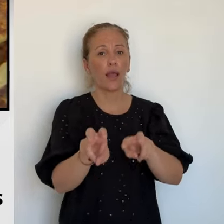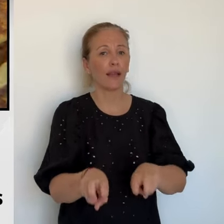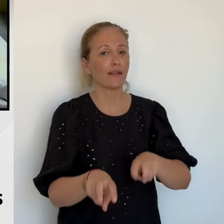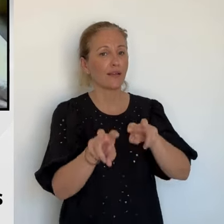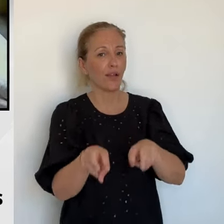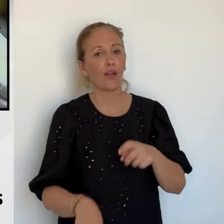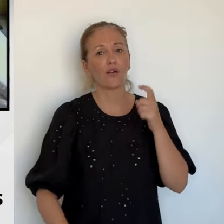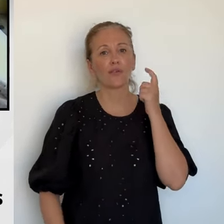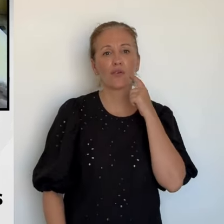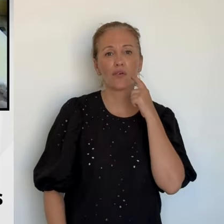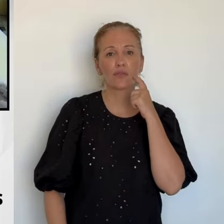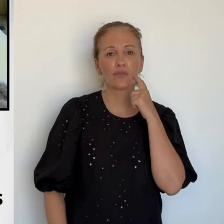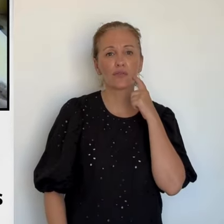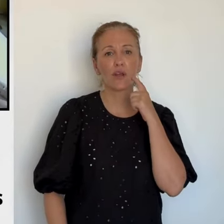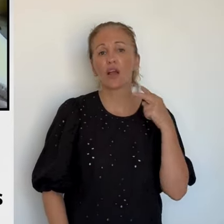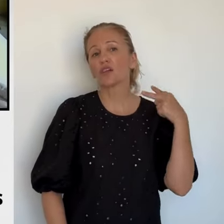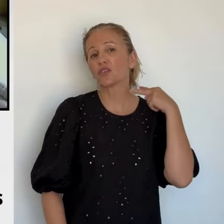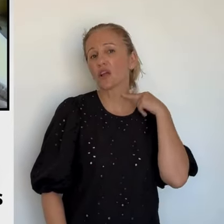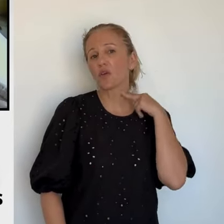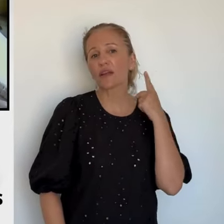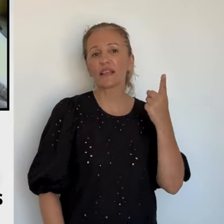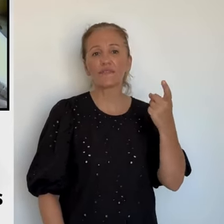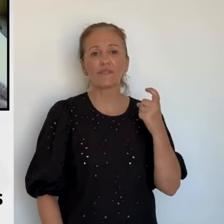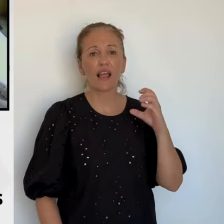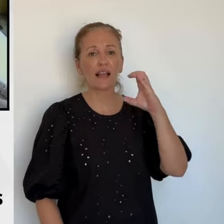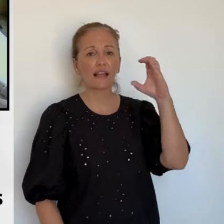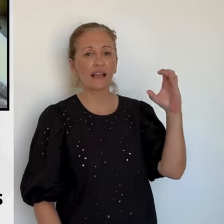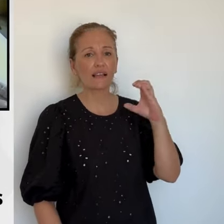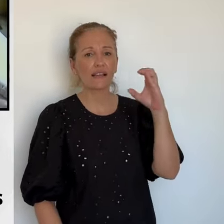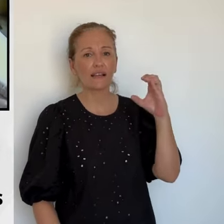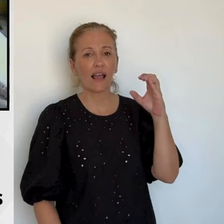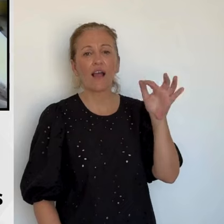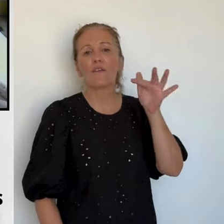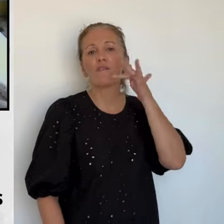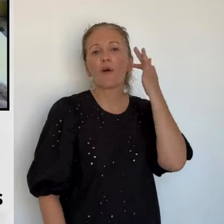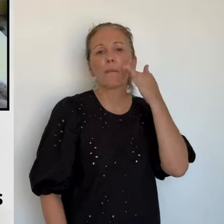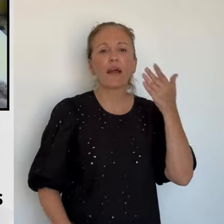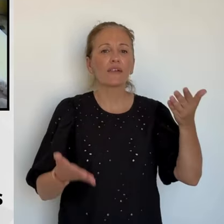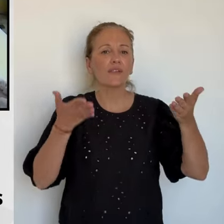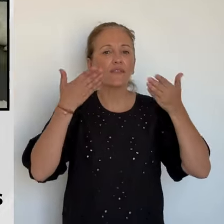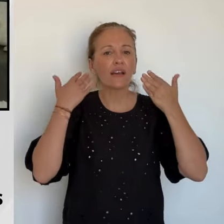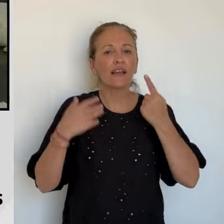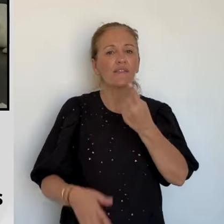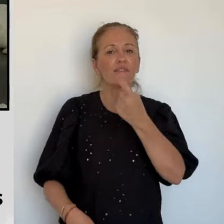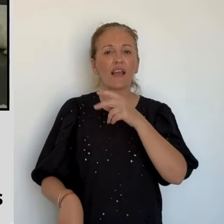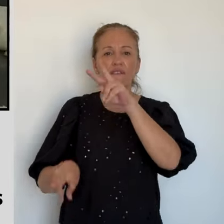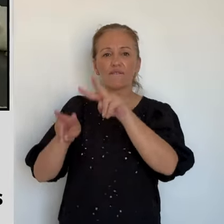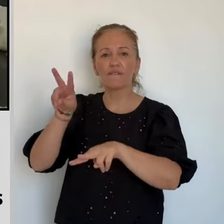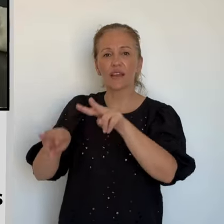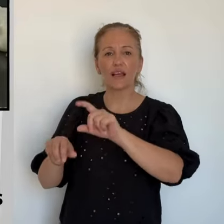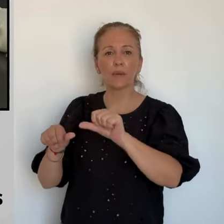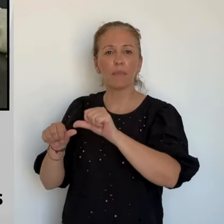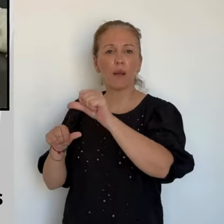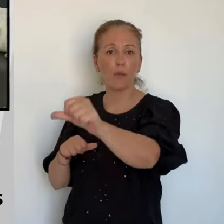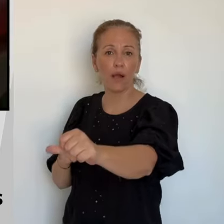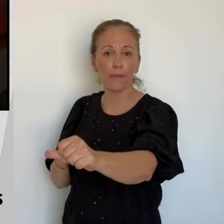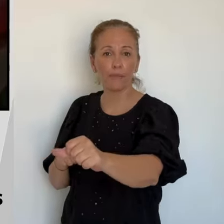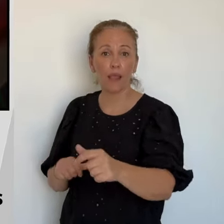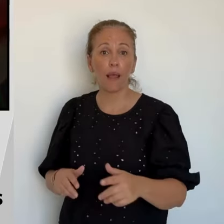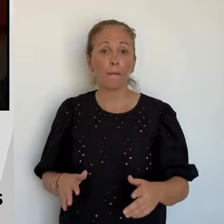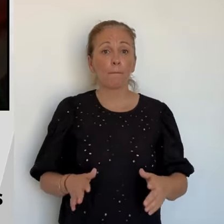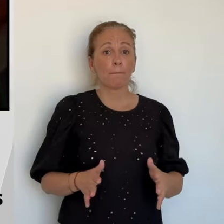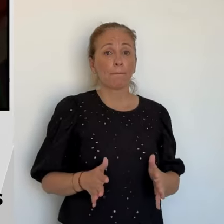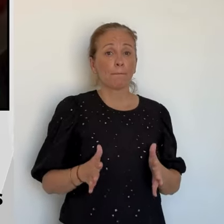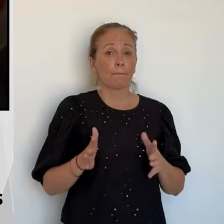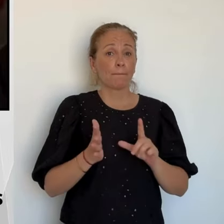le fromage frais qui ne vient pas très loin du restaurant puisqu'il est à Val et Cal. Pour bénéficier du label, les